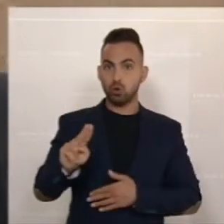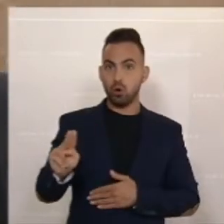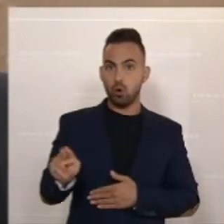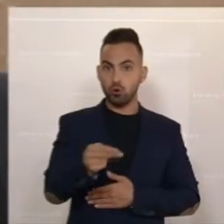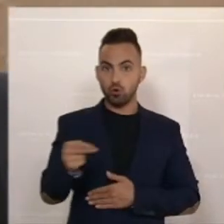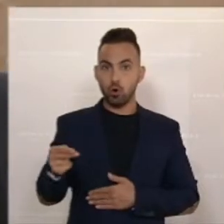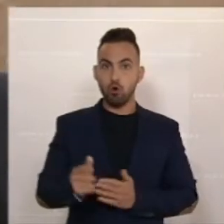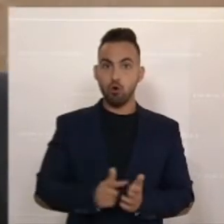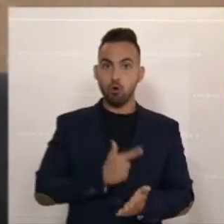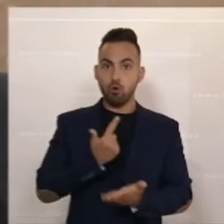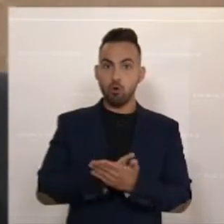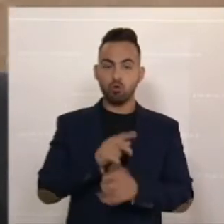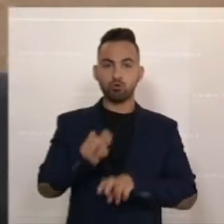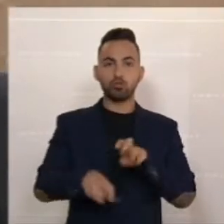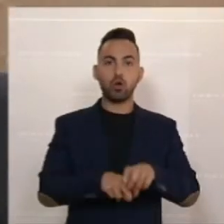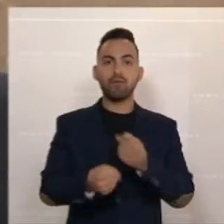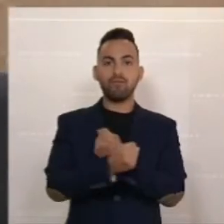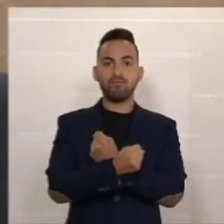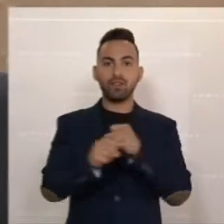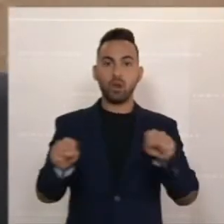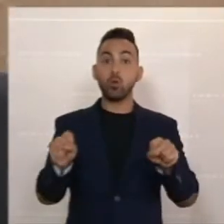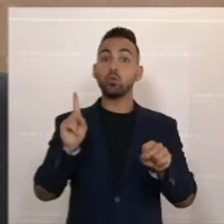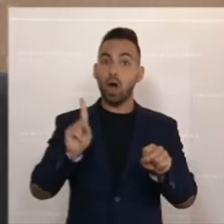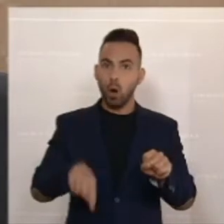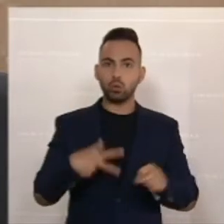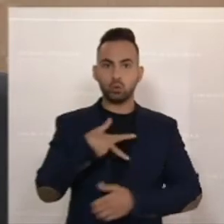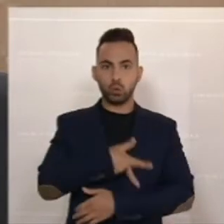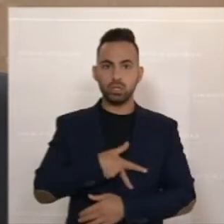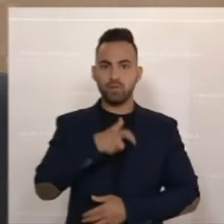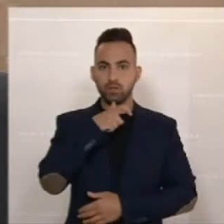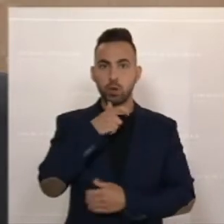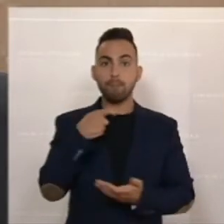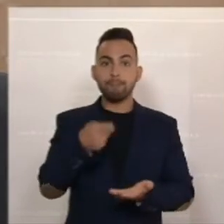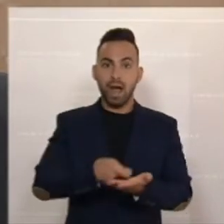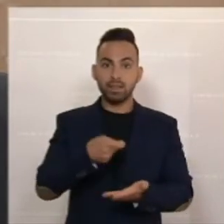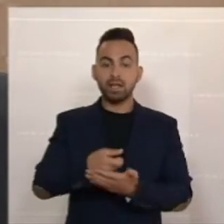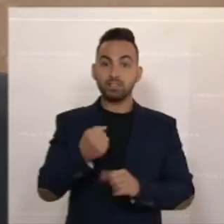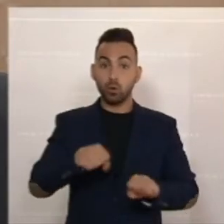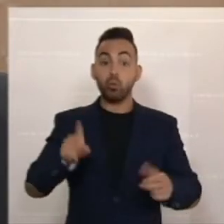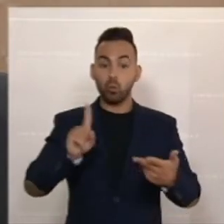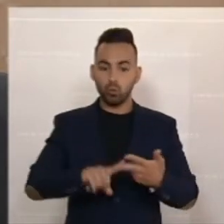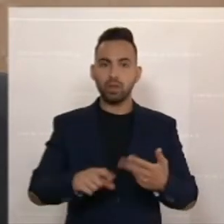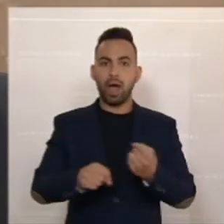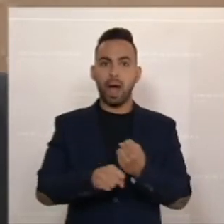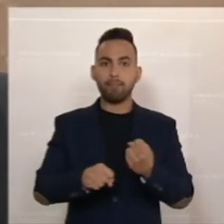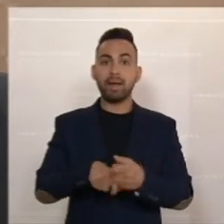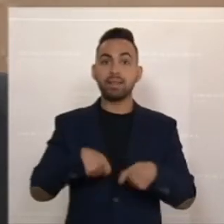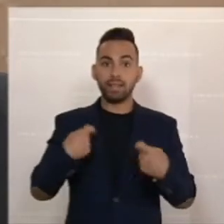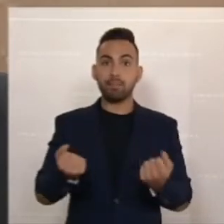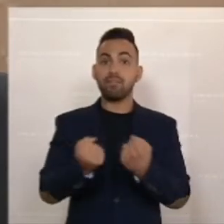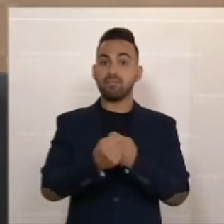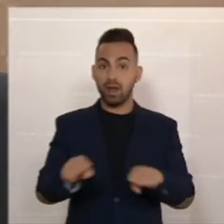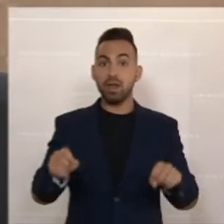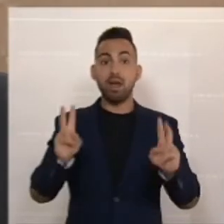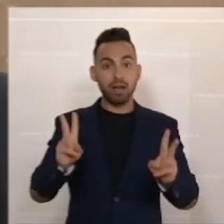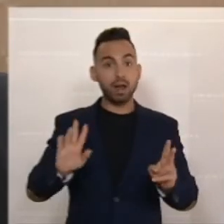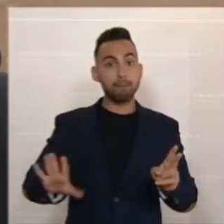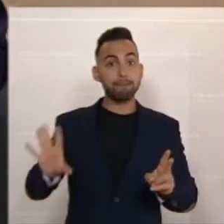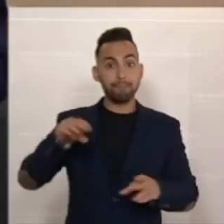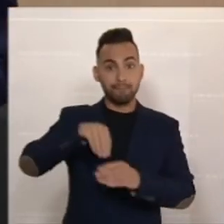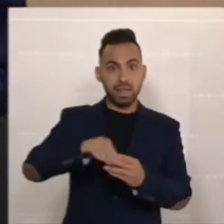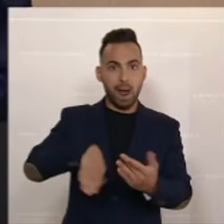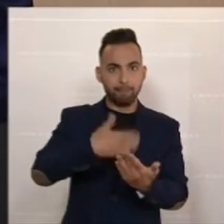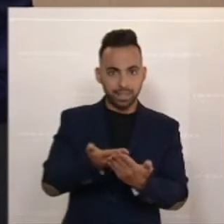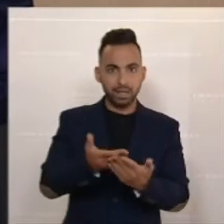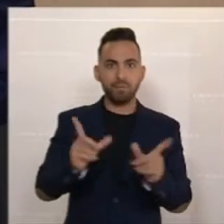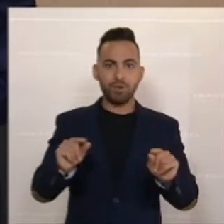lohnsteuerfrei und sozialversicherungsbeitragsfrei und arbeitgeberfrei mit anzubieten, damit die